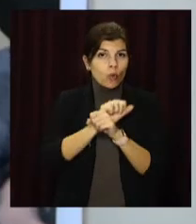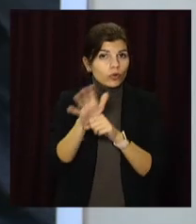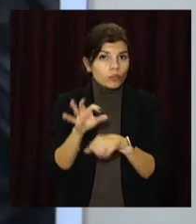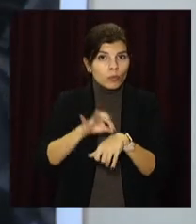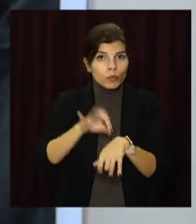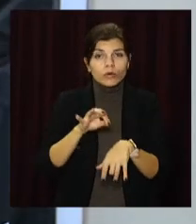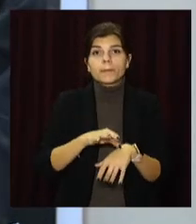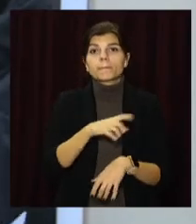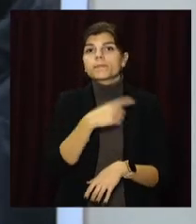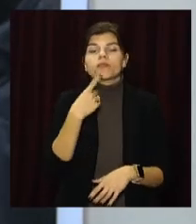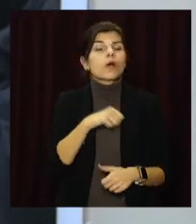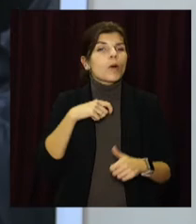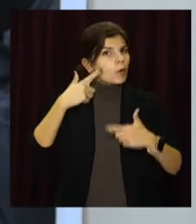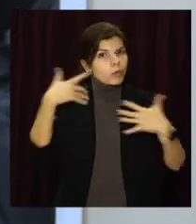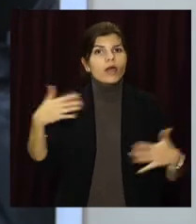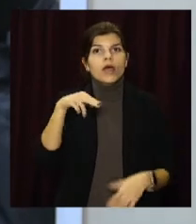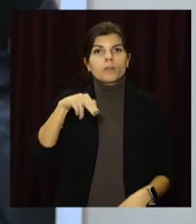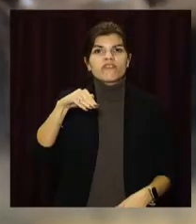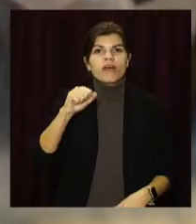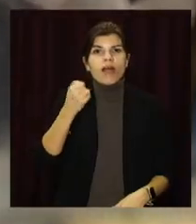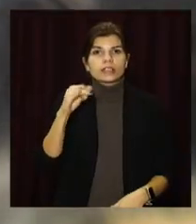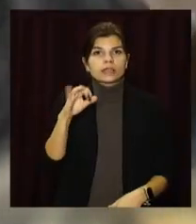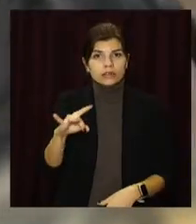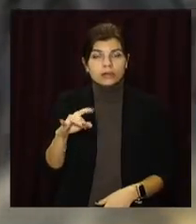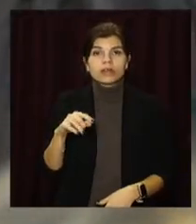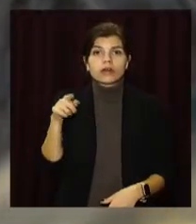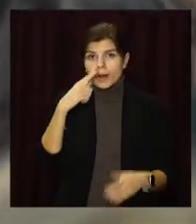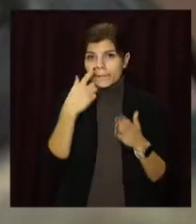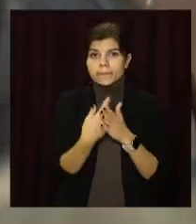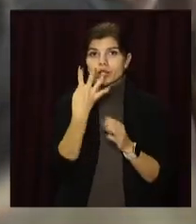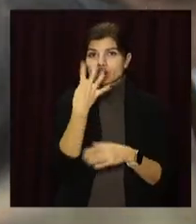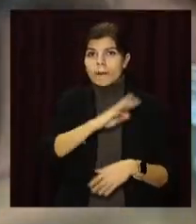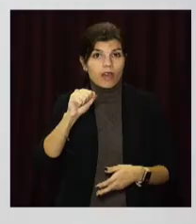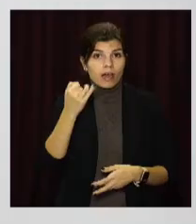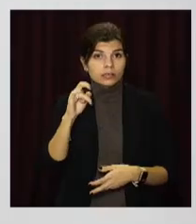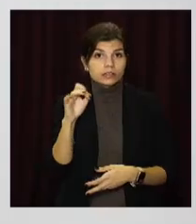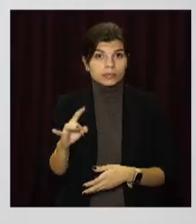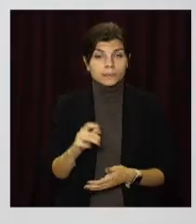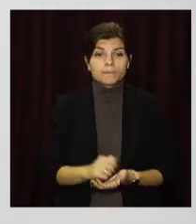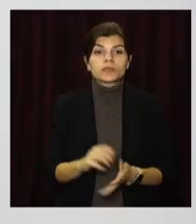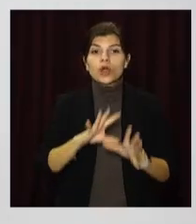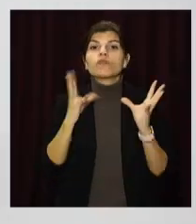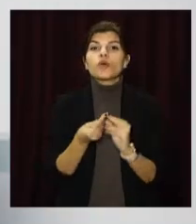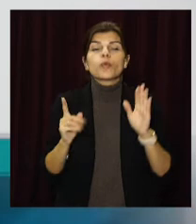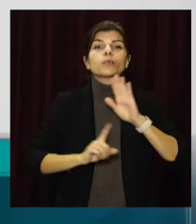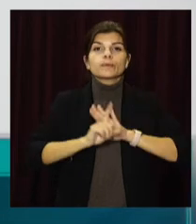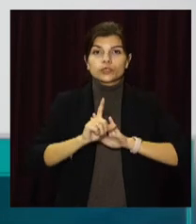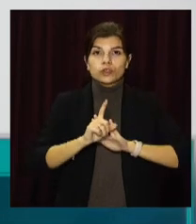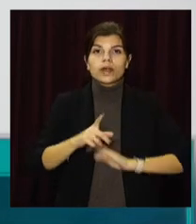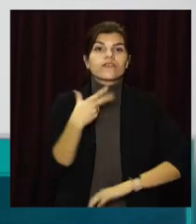найпопулярніша вакцина в українці – Pfizer. Неї щепилися понад 4 мільйони. Усього спочатку